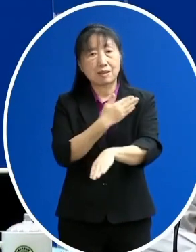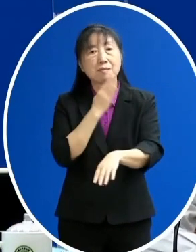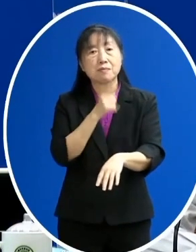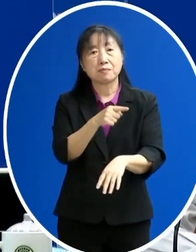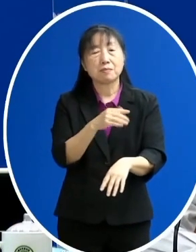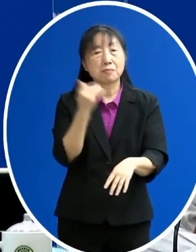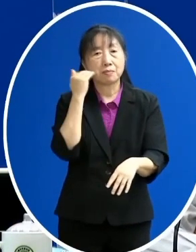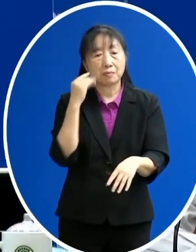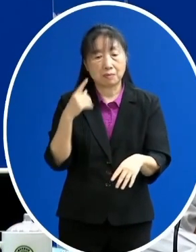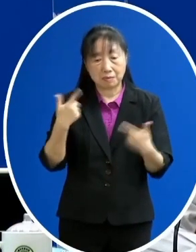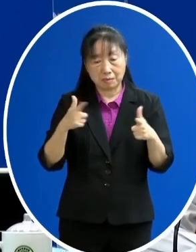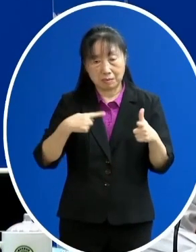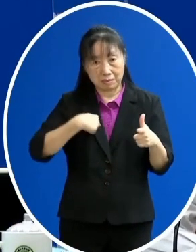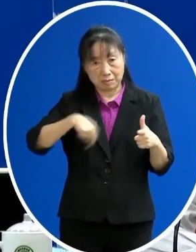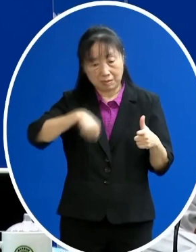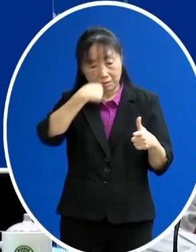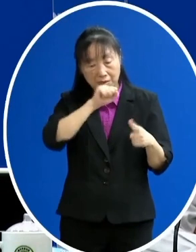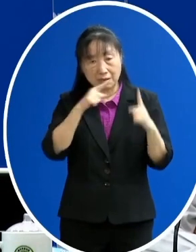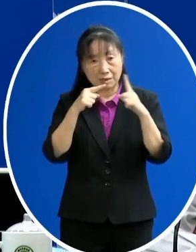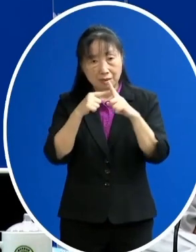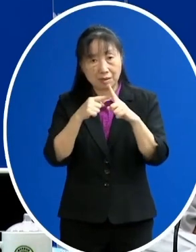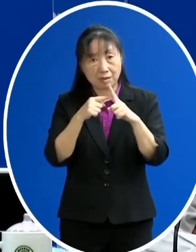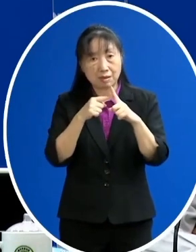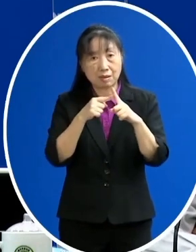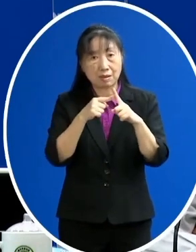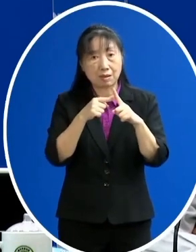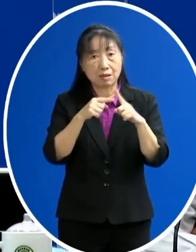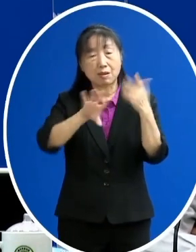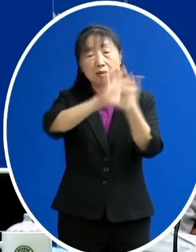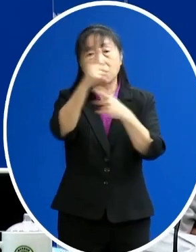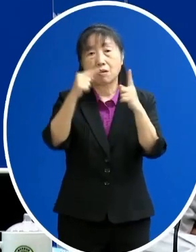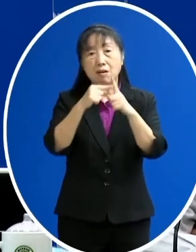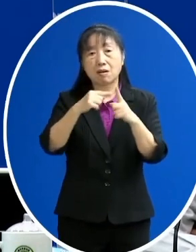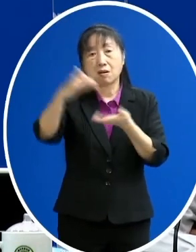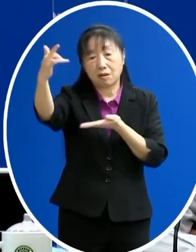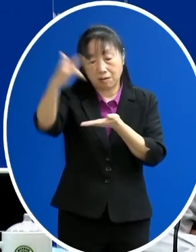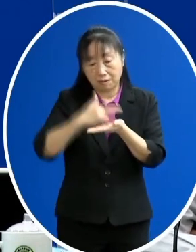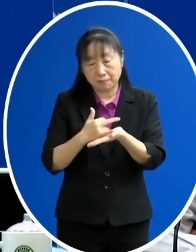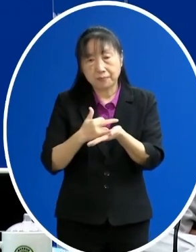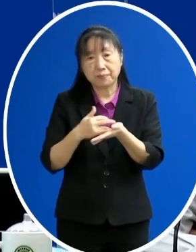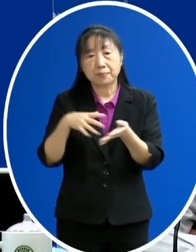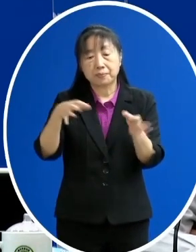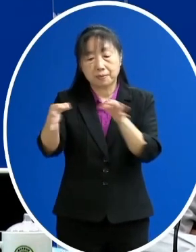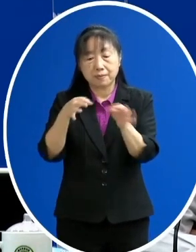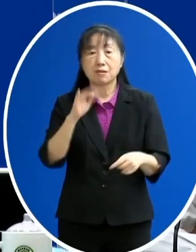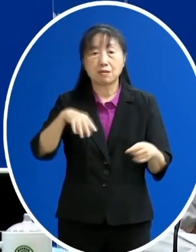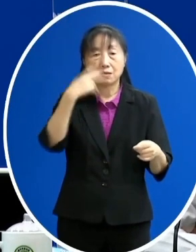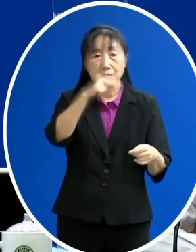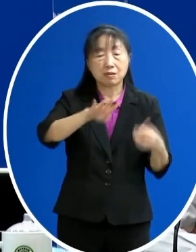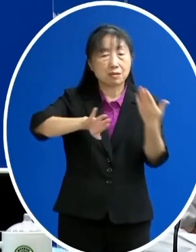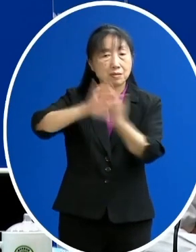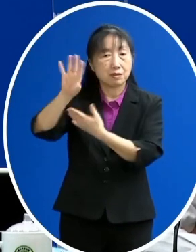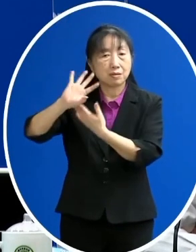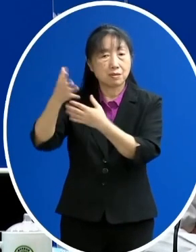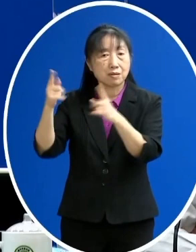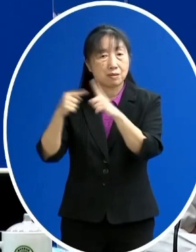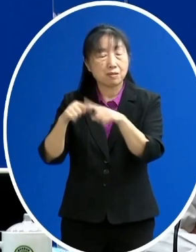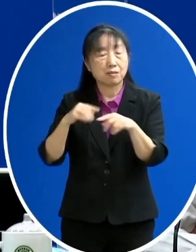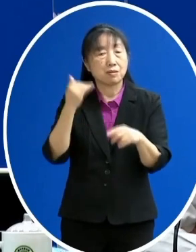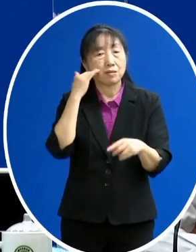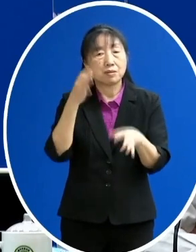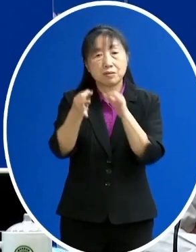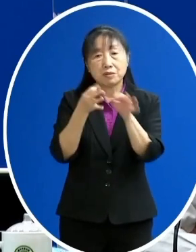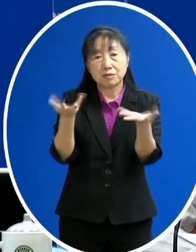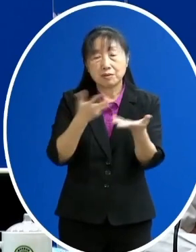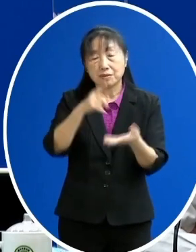放非我國國籍的人士商務的商務人士的這個相關的這個部分商務考察投